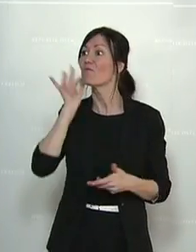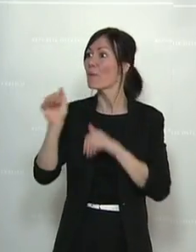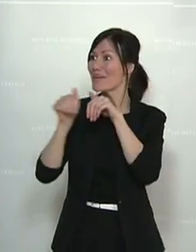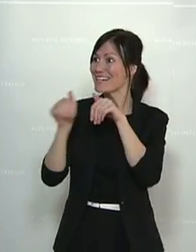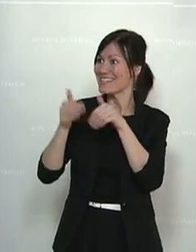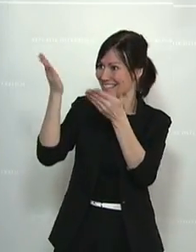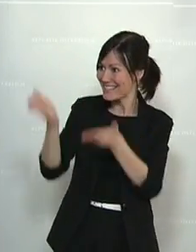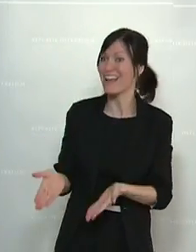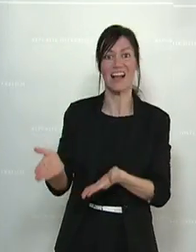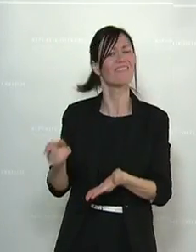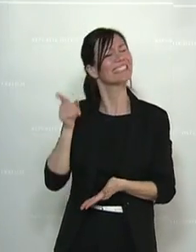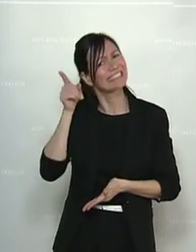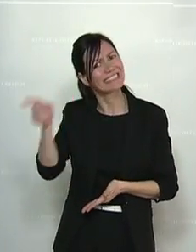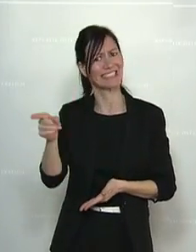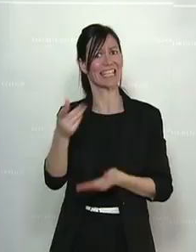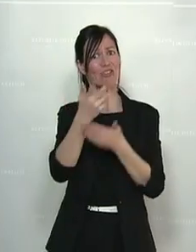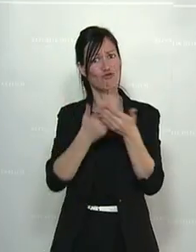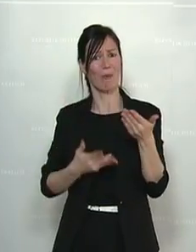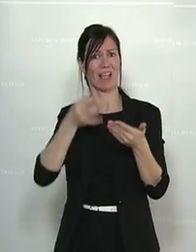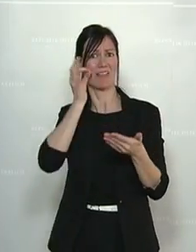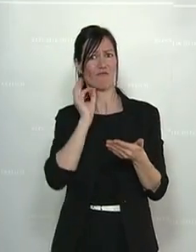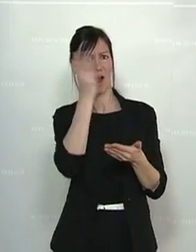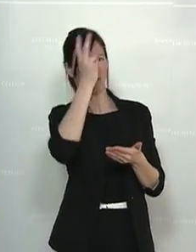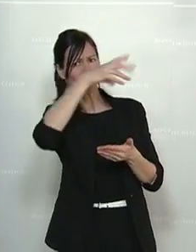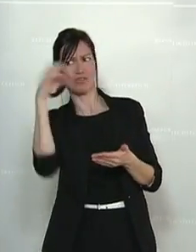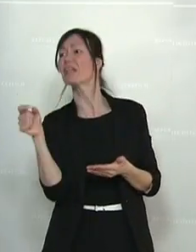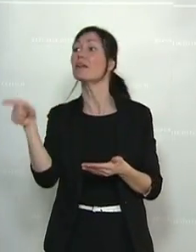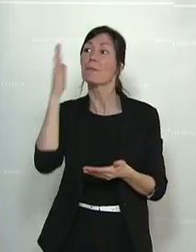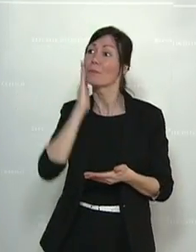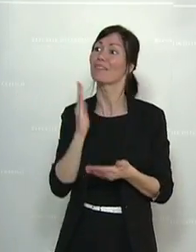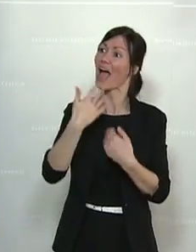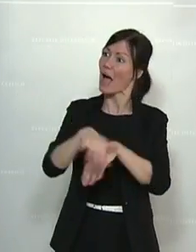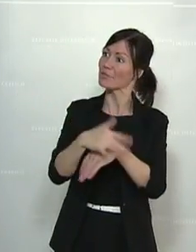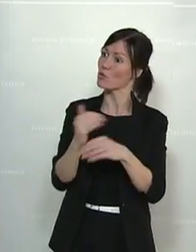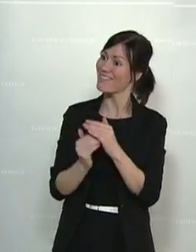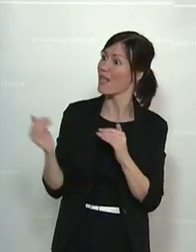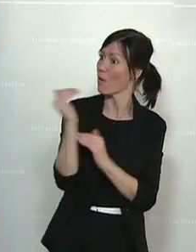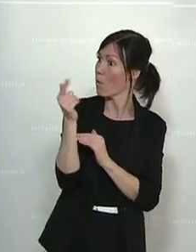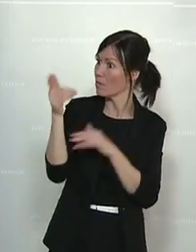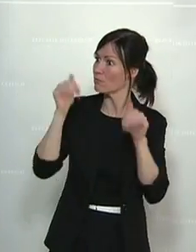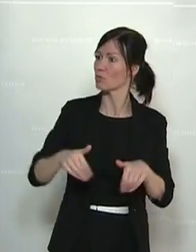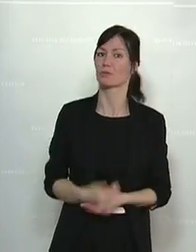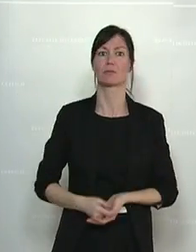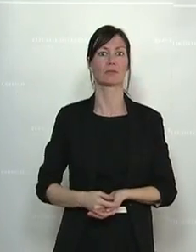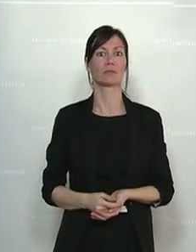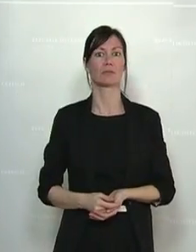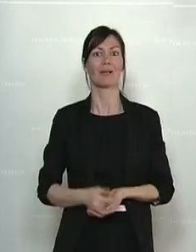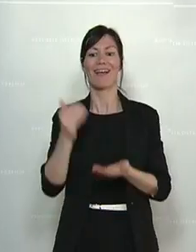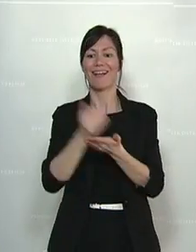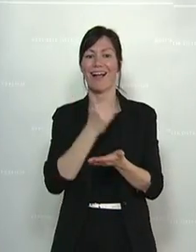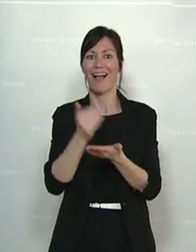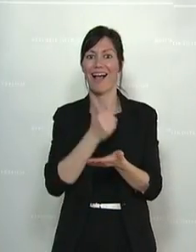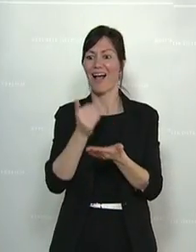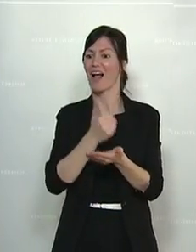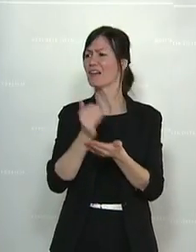wenn Sie die Sprache der Frauen sprechen, dann sorgen Sie für eine Erhöhung des Arbeitslosengeldes. Weniger Gehalt, Halbtags oder Teilzeit,